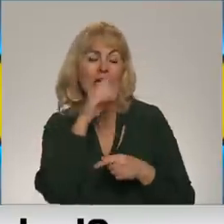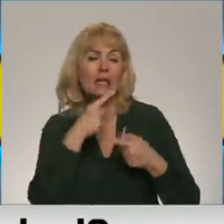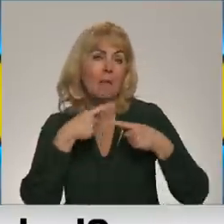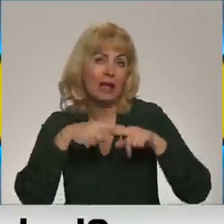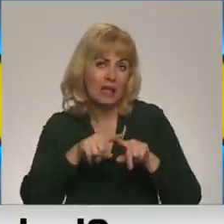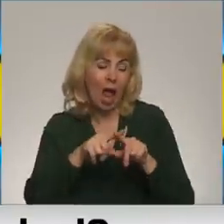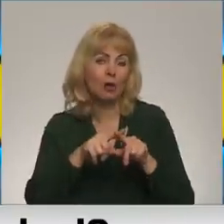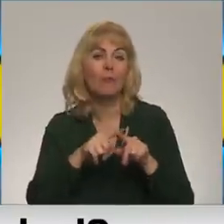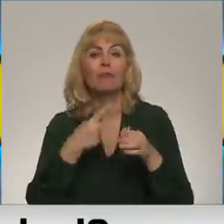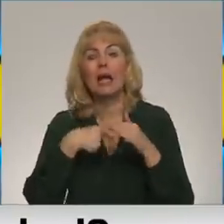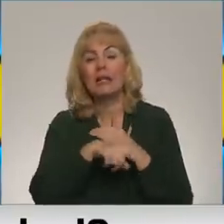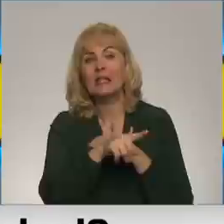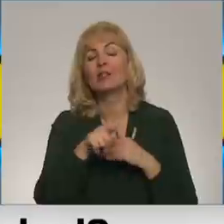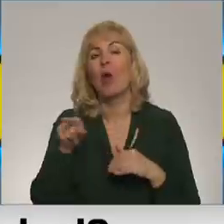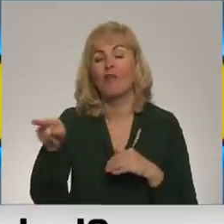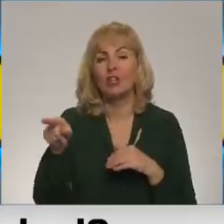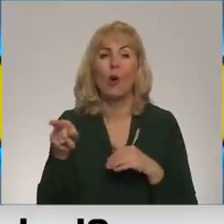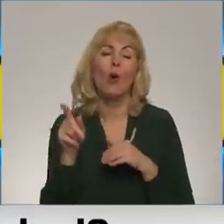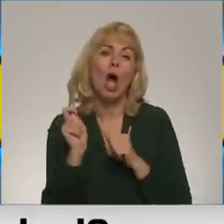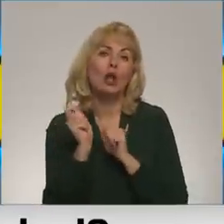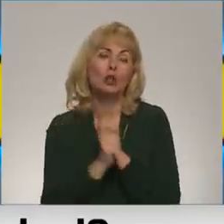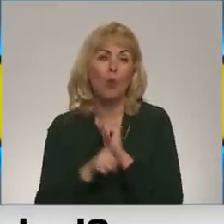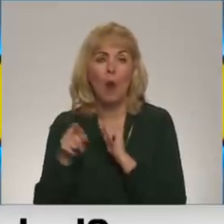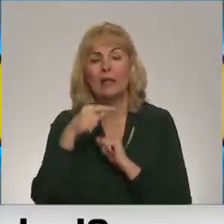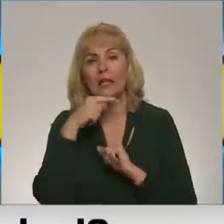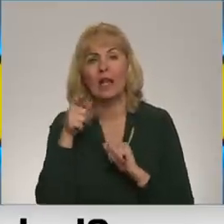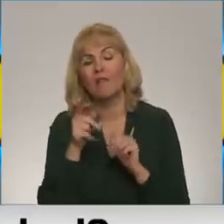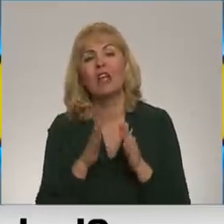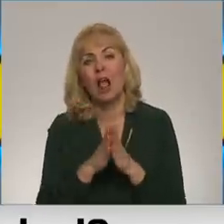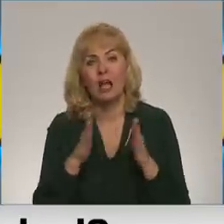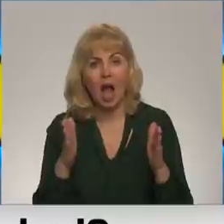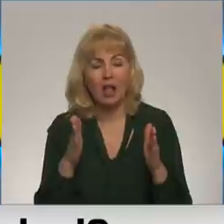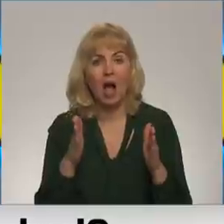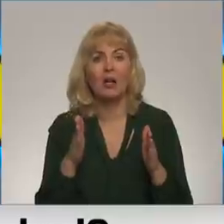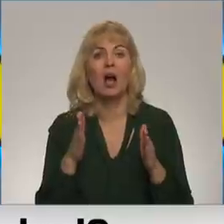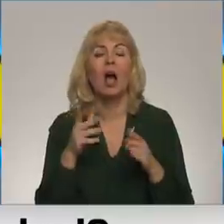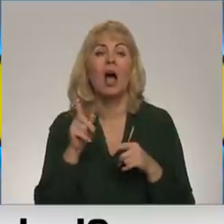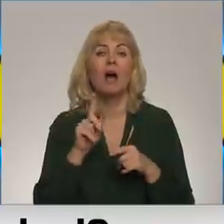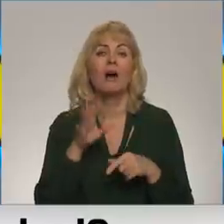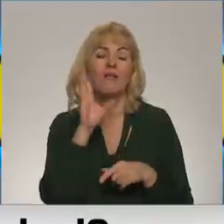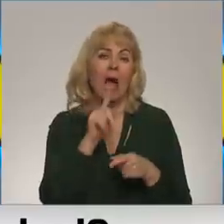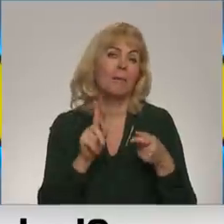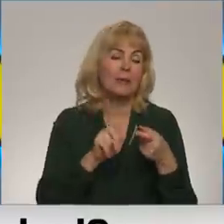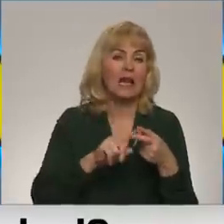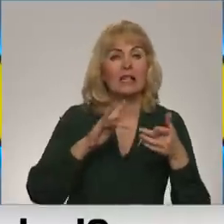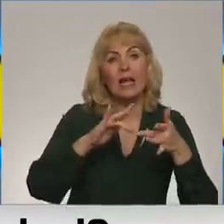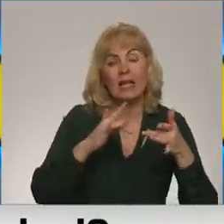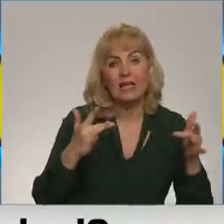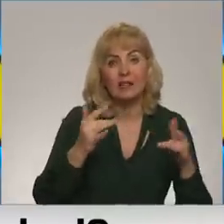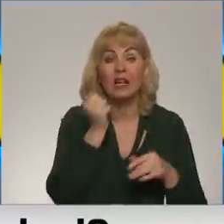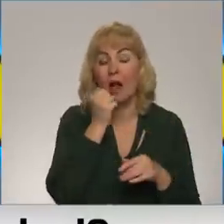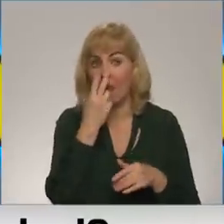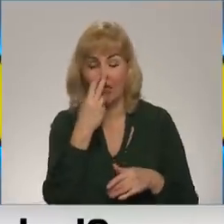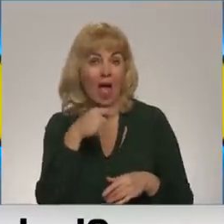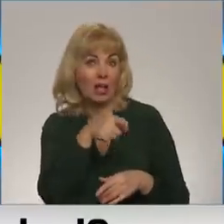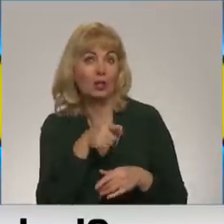izkļūt no Kremļa online cenzūras ir daudz lielākas. Ir dažādās VPN servijas, kas ļauj pieslēgties internetam, kā Kremlis neredz,